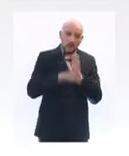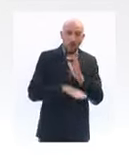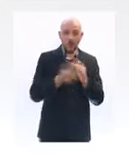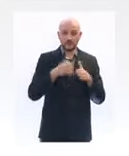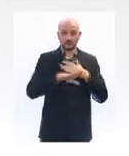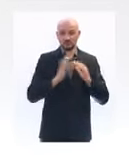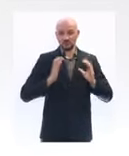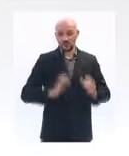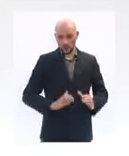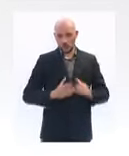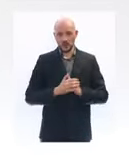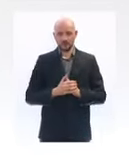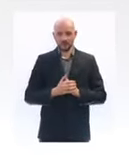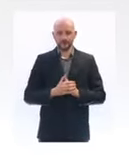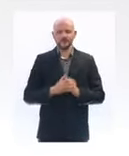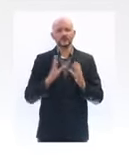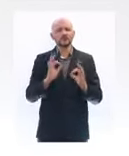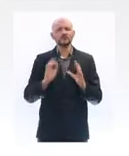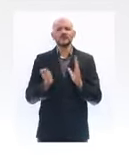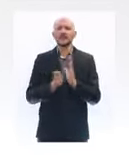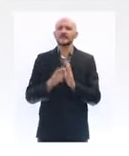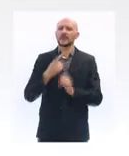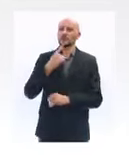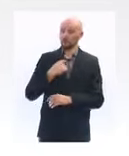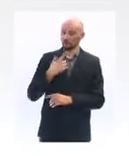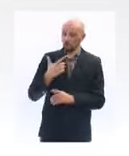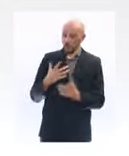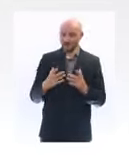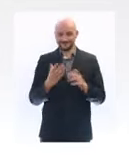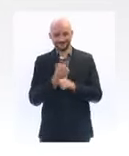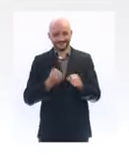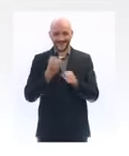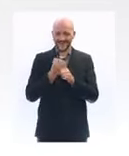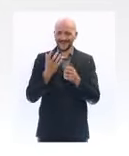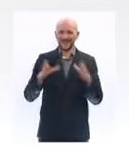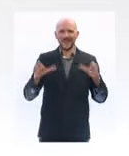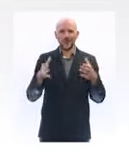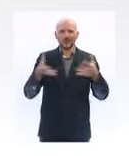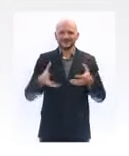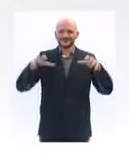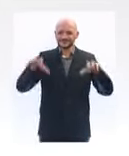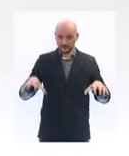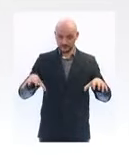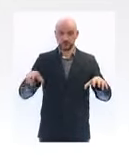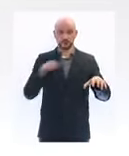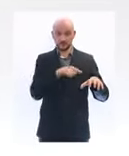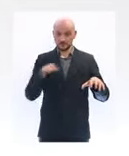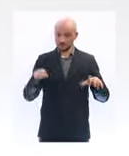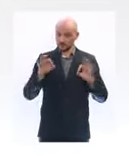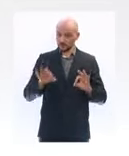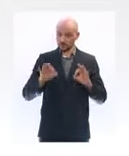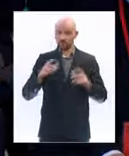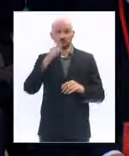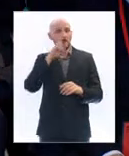aussi avoir à'esprit que lorsque, en juin, nous avons créé des demi-groupes et que lorsque, dès le mois de mai, nous avions un protocole sanitaire extrêmement strict,